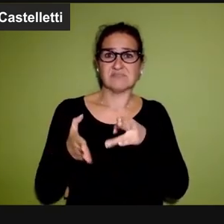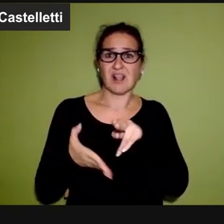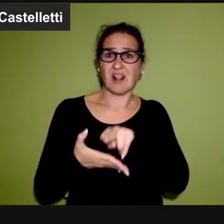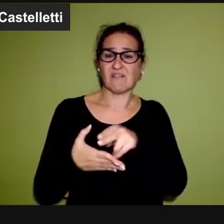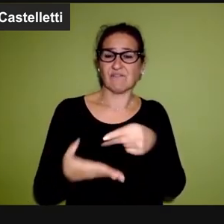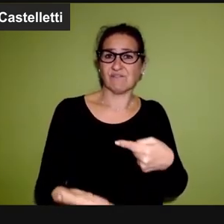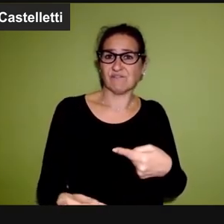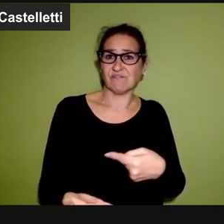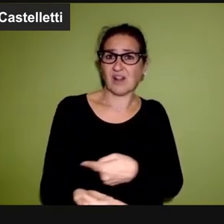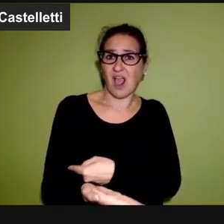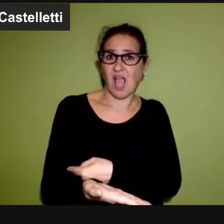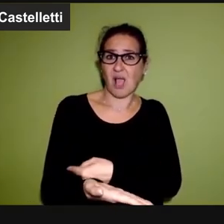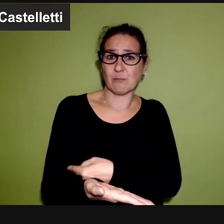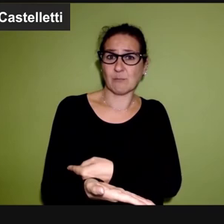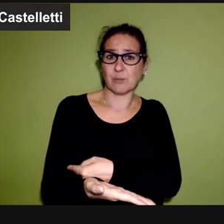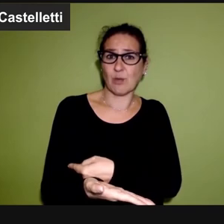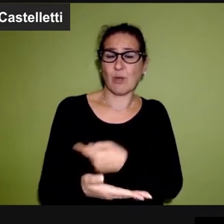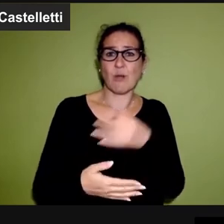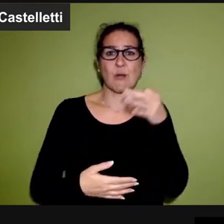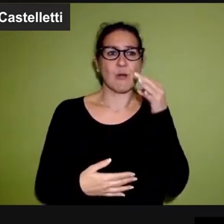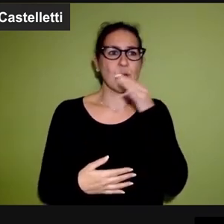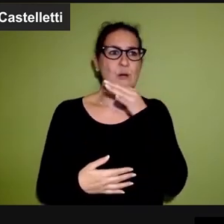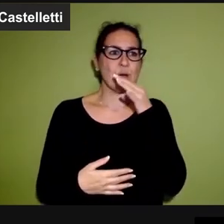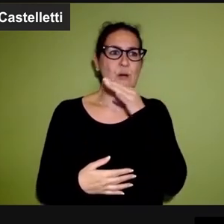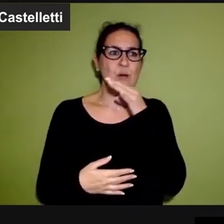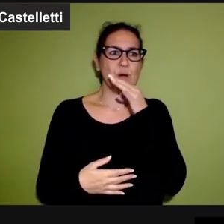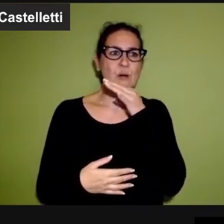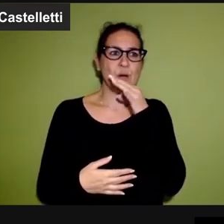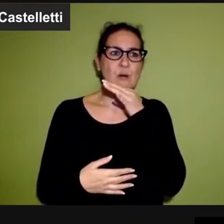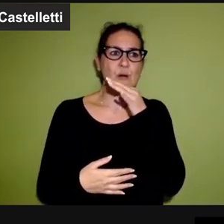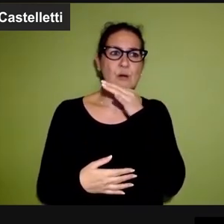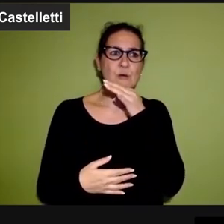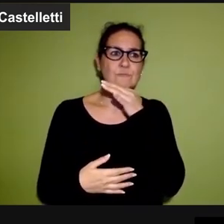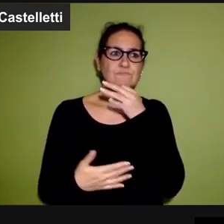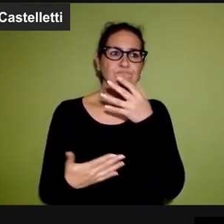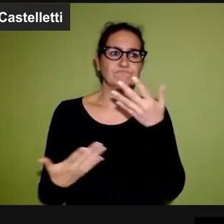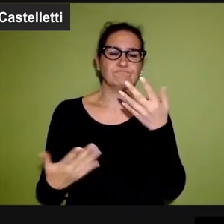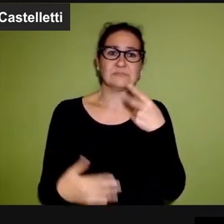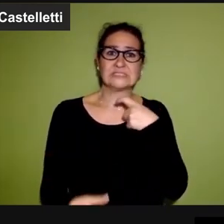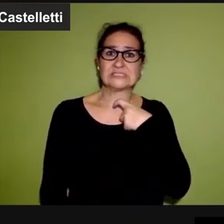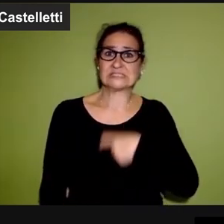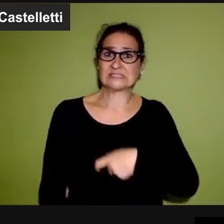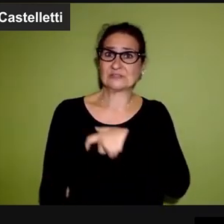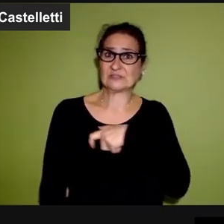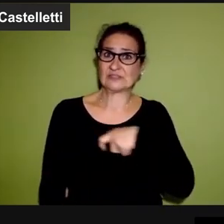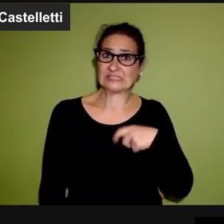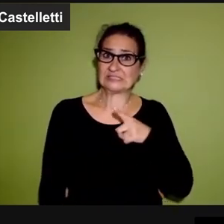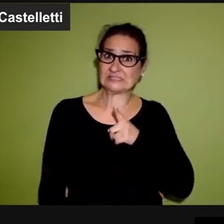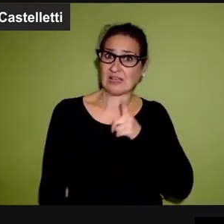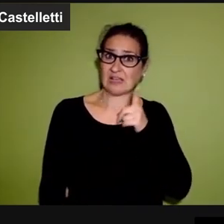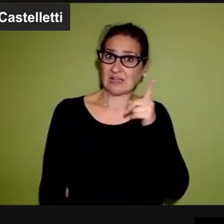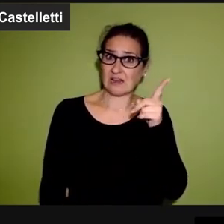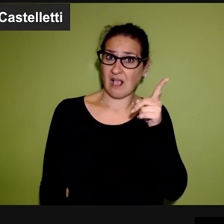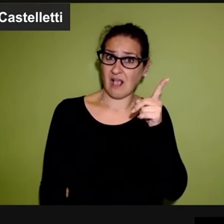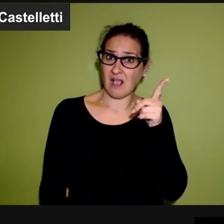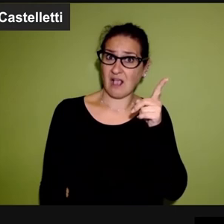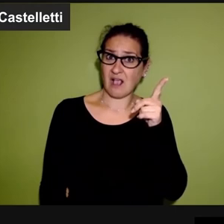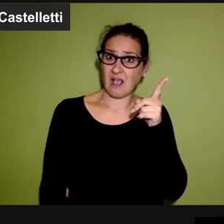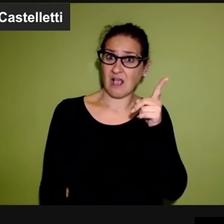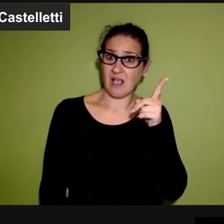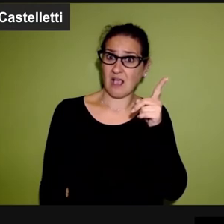con una flebo o se va in Svizzera